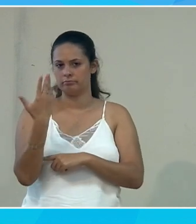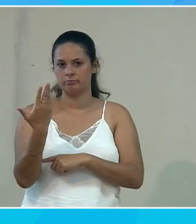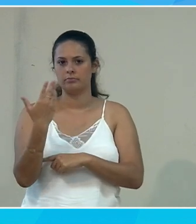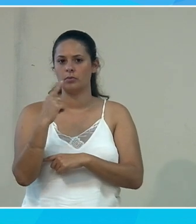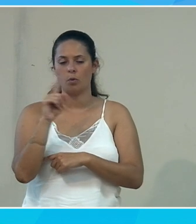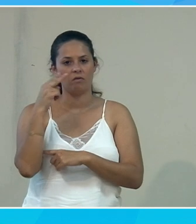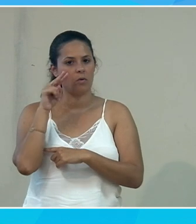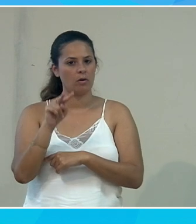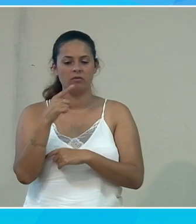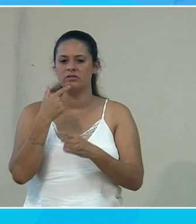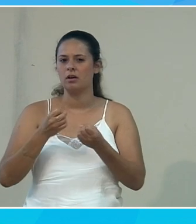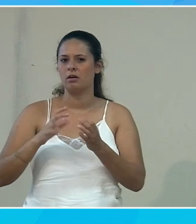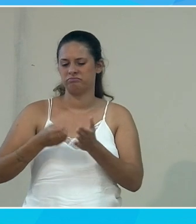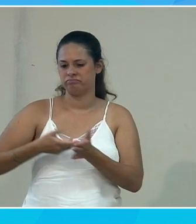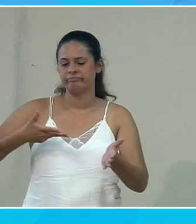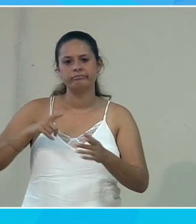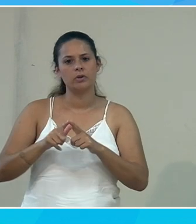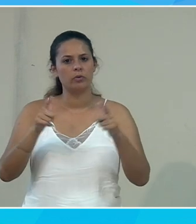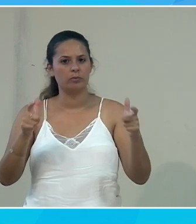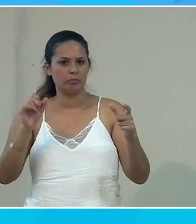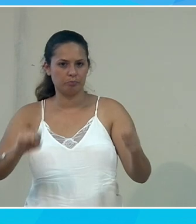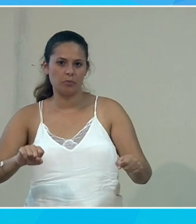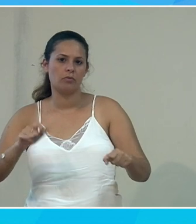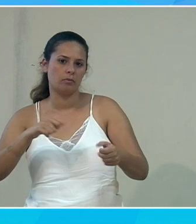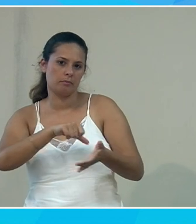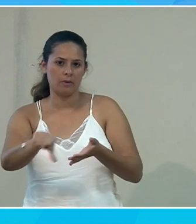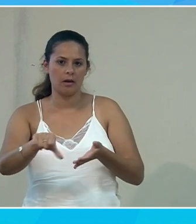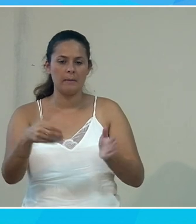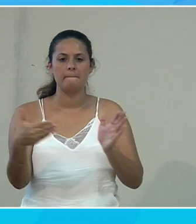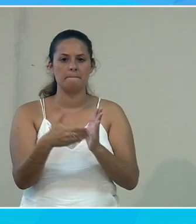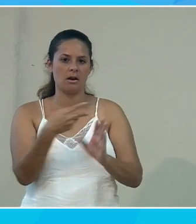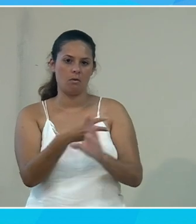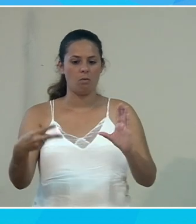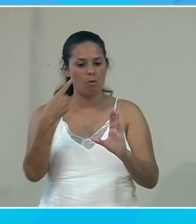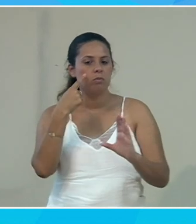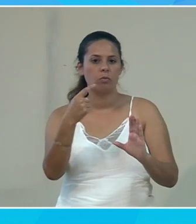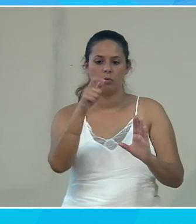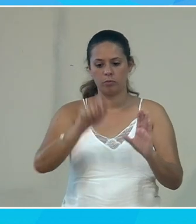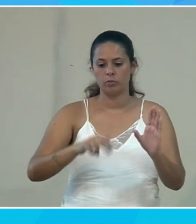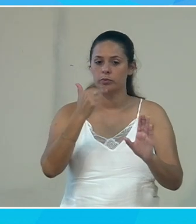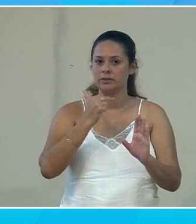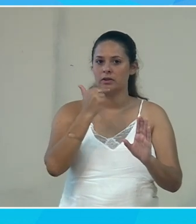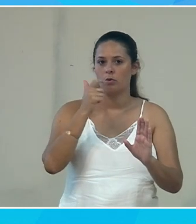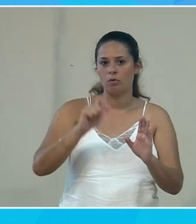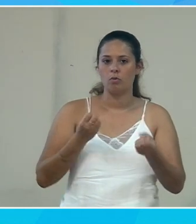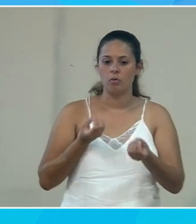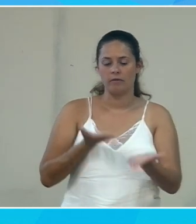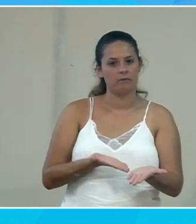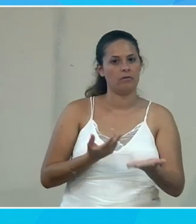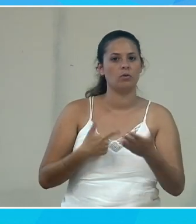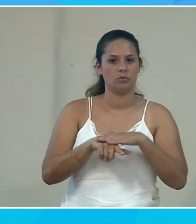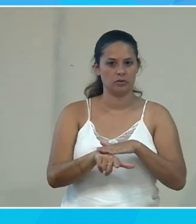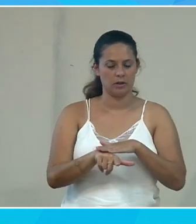coûte relativement cher. Donc, dans les entreprises, on peut permettre de payer 2000 euros pour l'utilisateur pour lui offrir le logiciel.